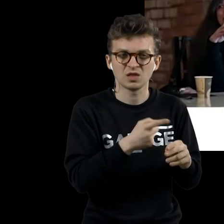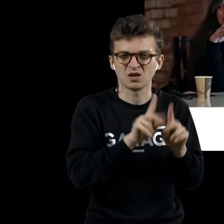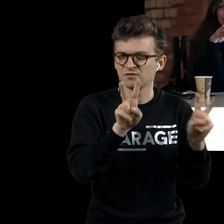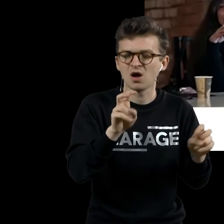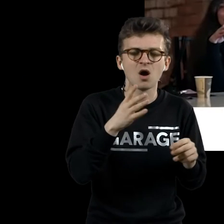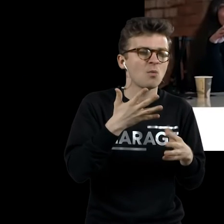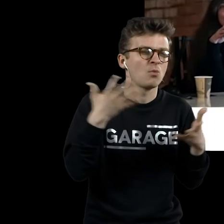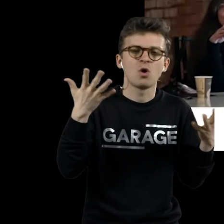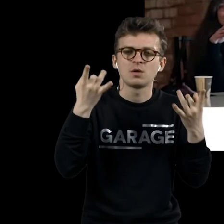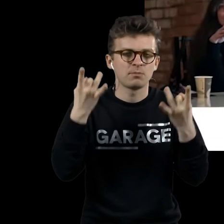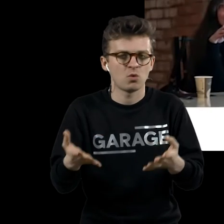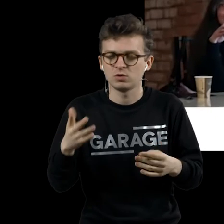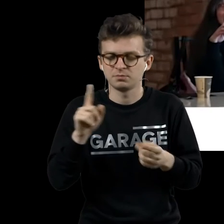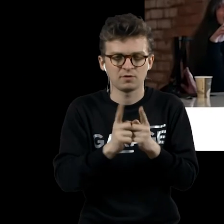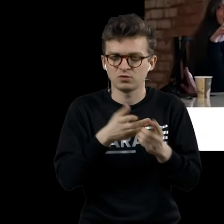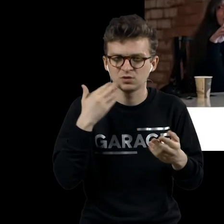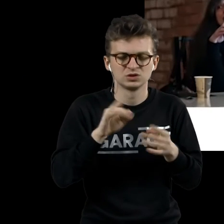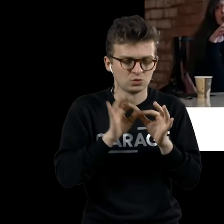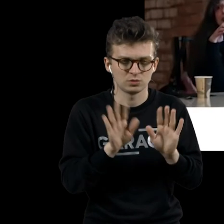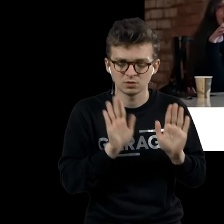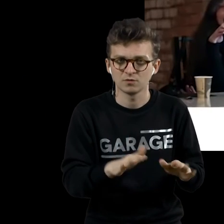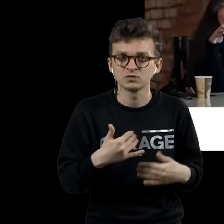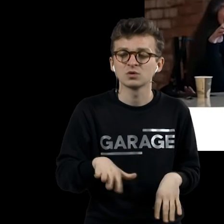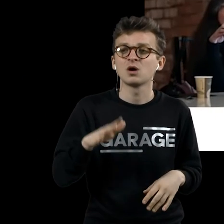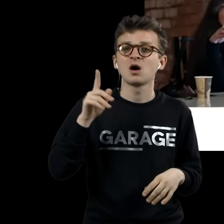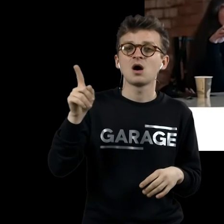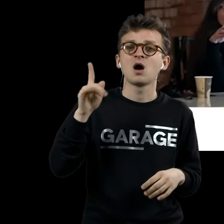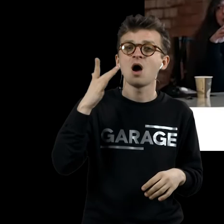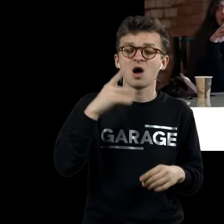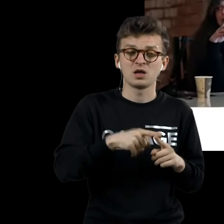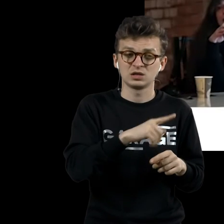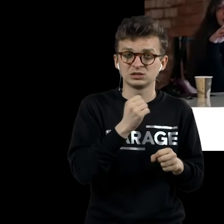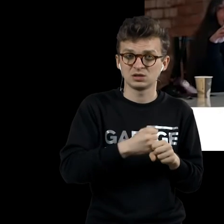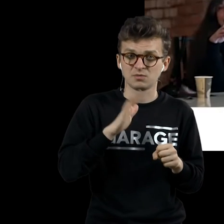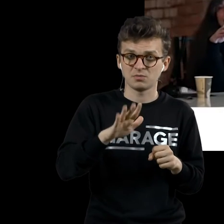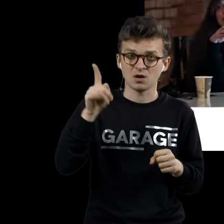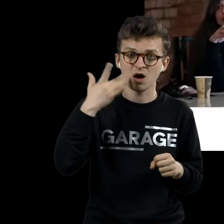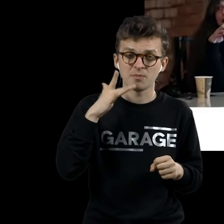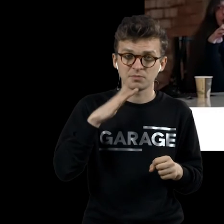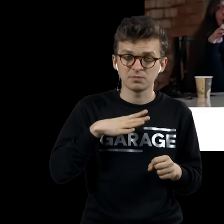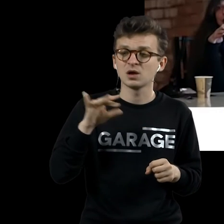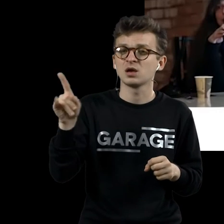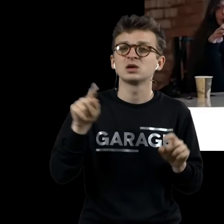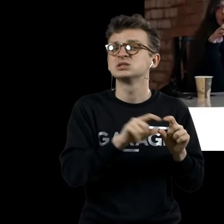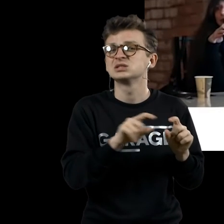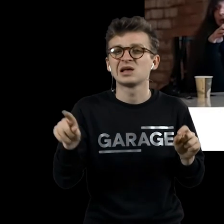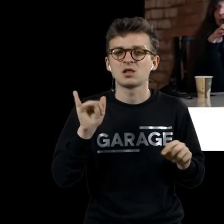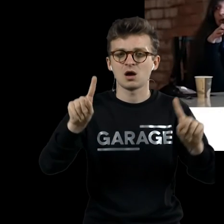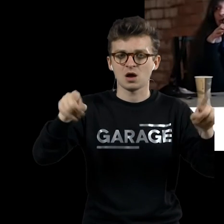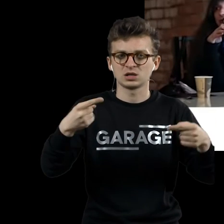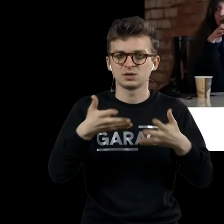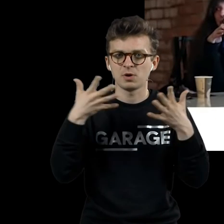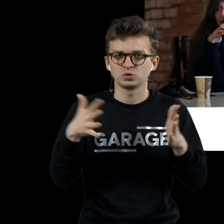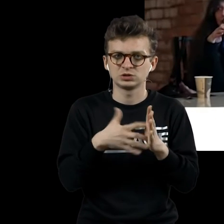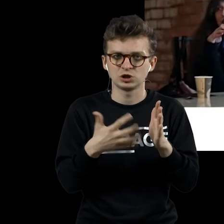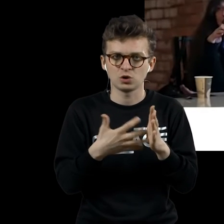перевода нету, его не должно быть. Американцы, работа была создана в Америке. общем, оно для краткости «Большое стекло». Так мы его и